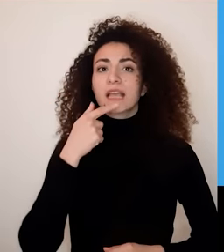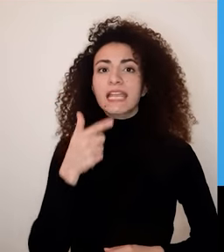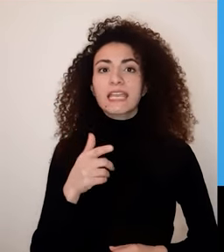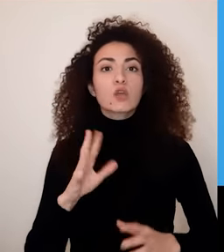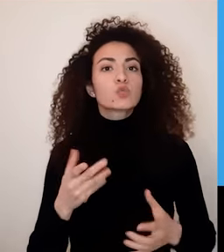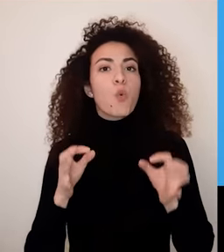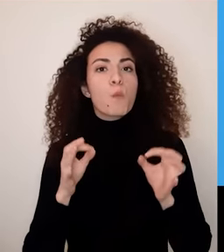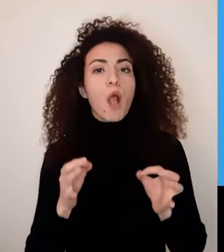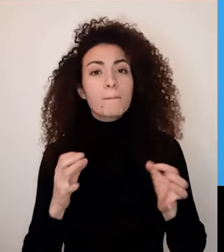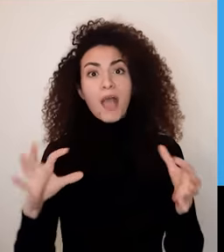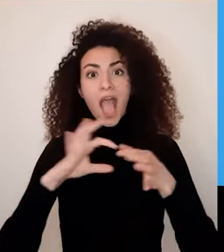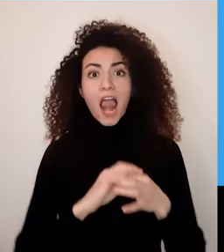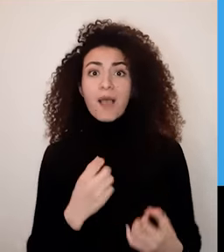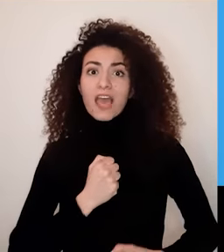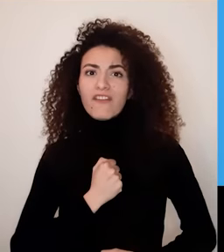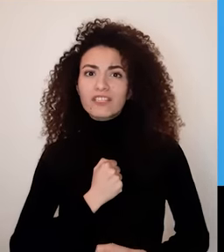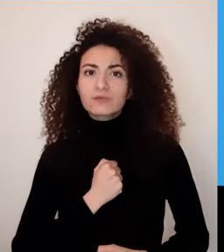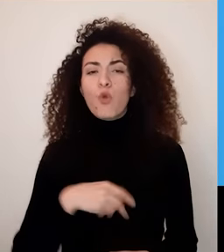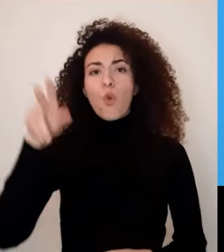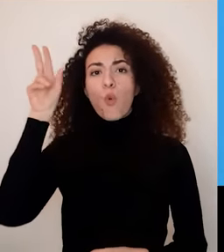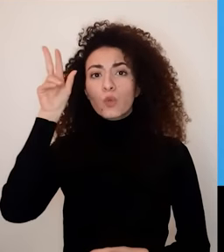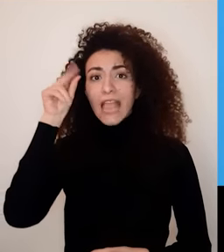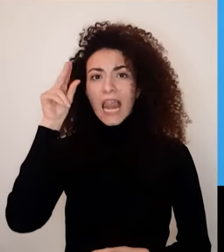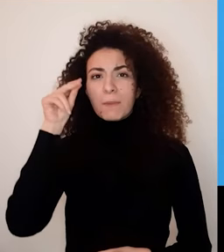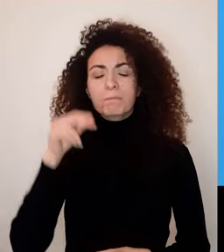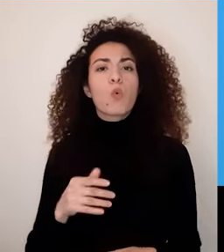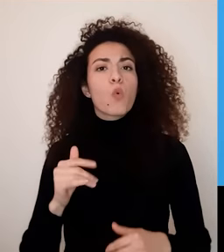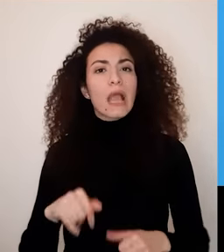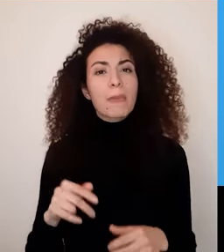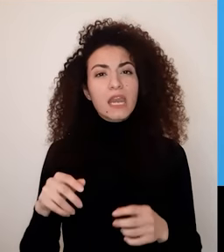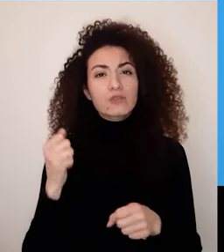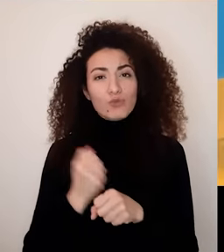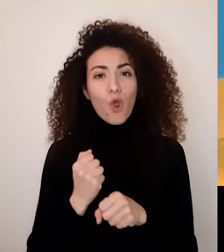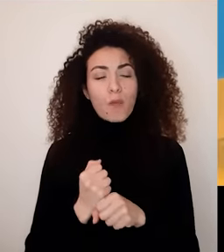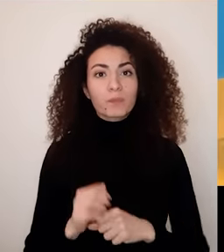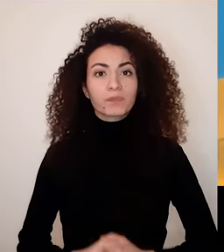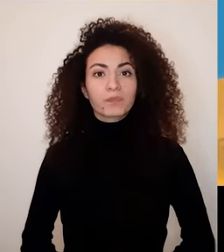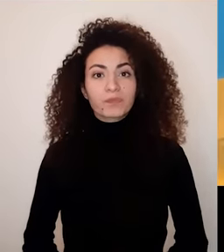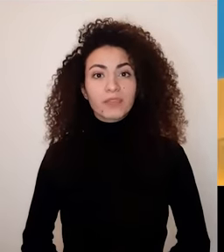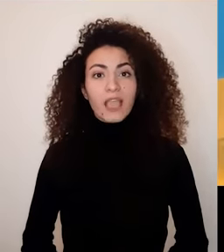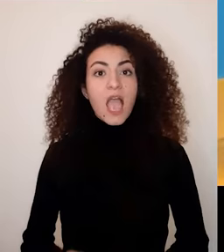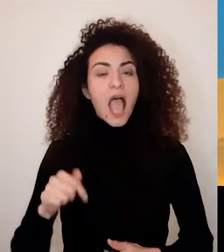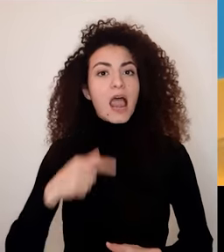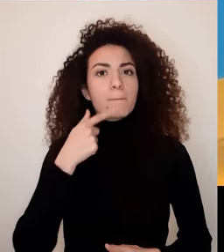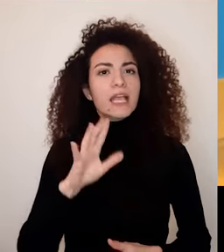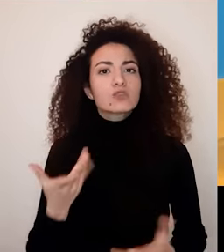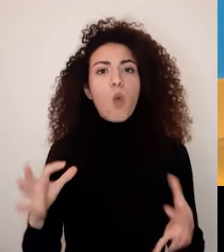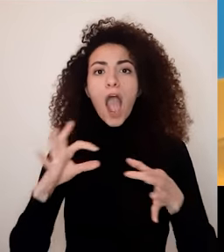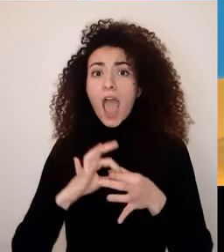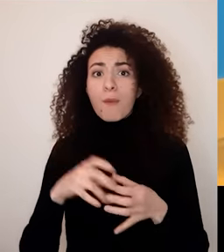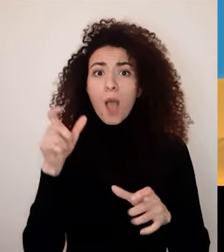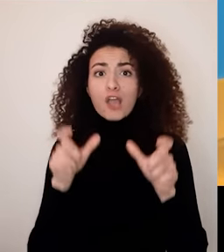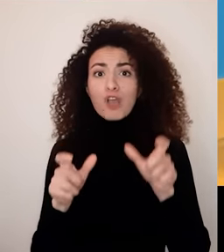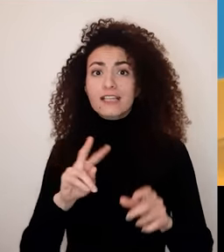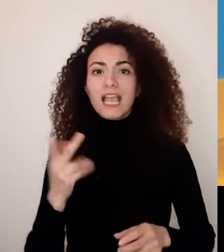بعد ما استعرضنا أهمية العلاقة مع الزيت والعلاقة التعليمية والمحنية رح نتحدث بهذا المحور عن البعد